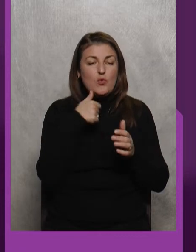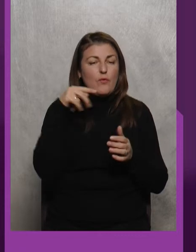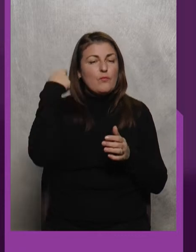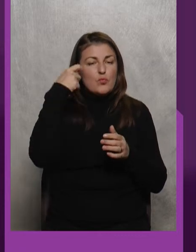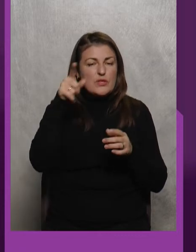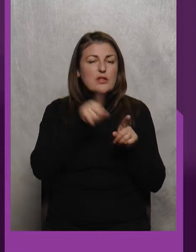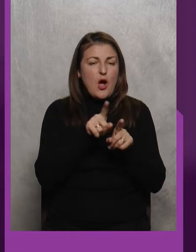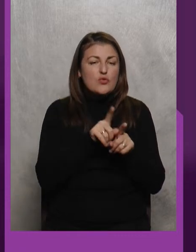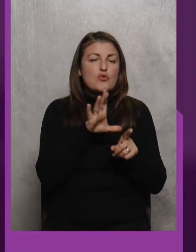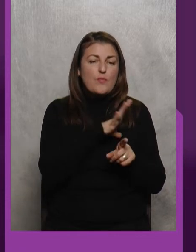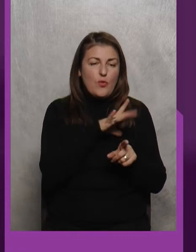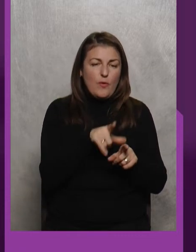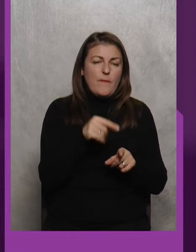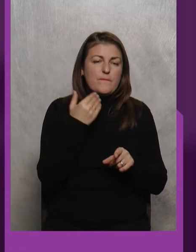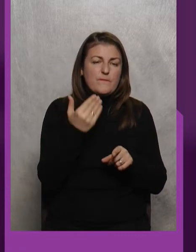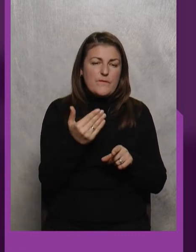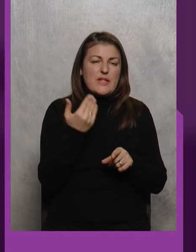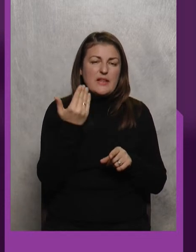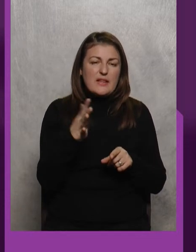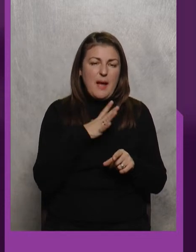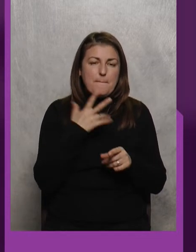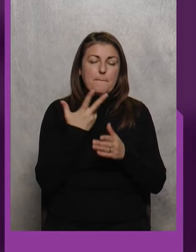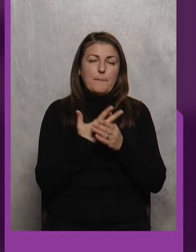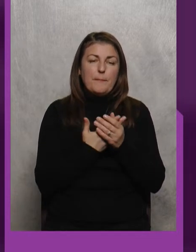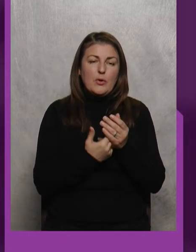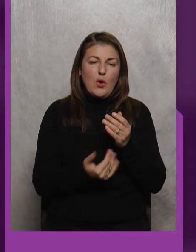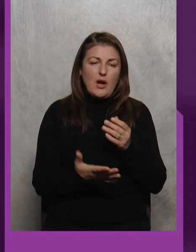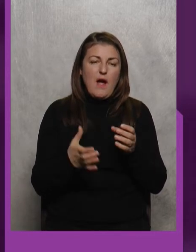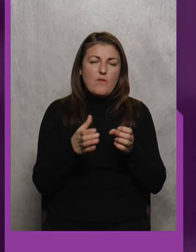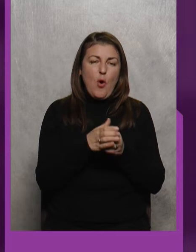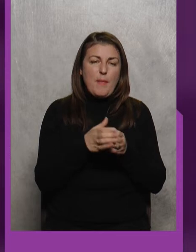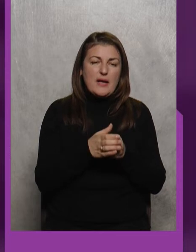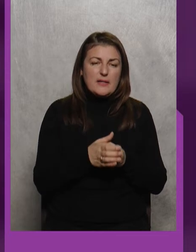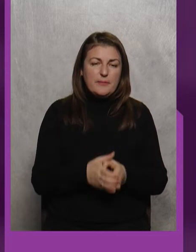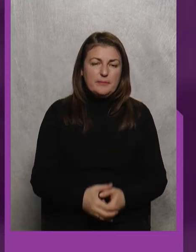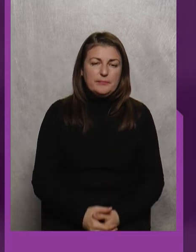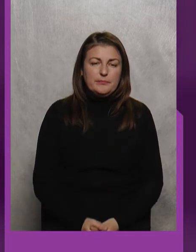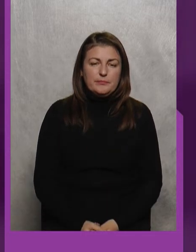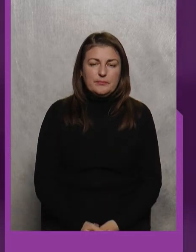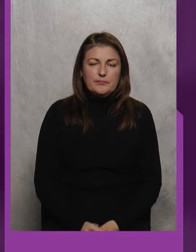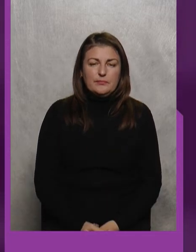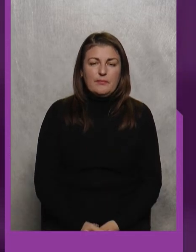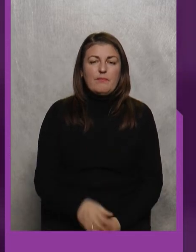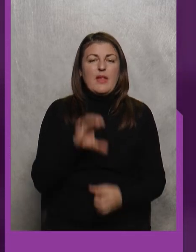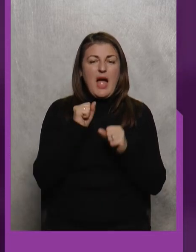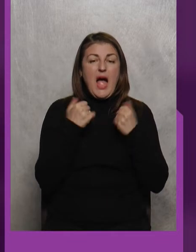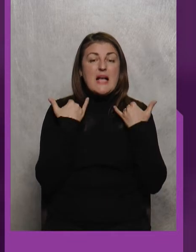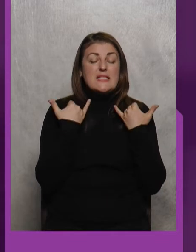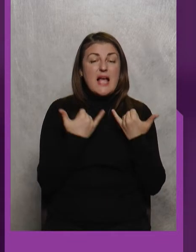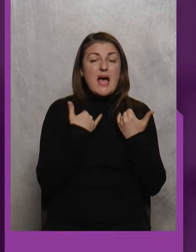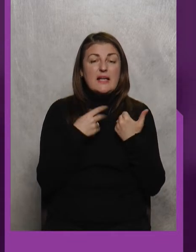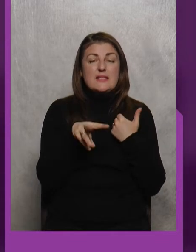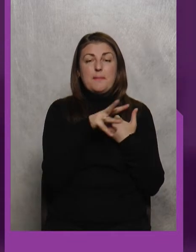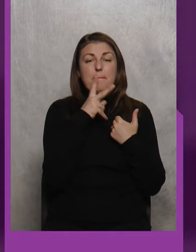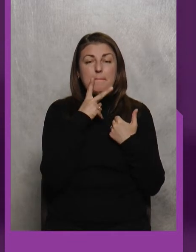також був Він там програв в команді А зараз ми...